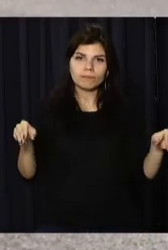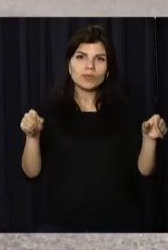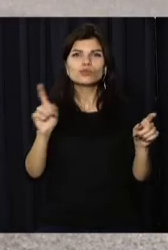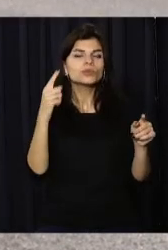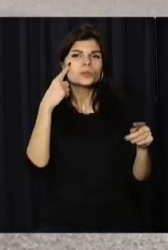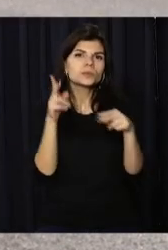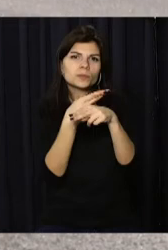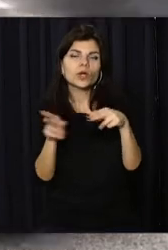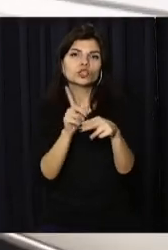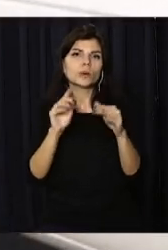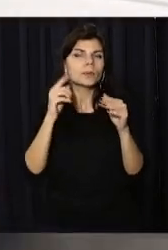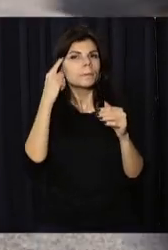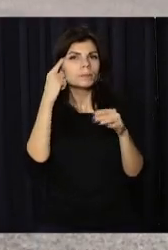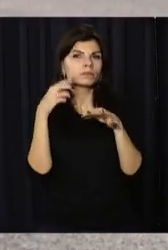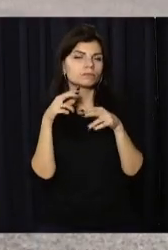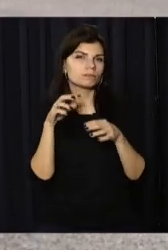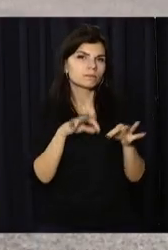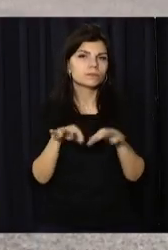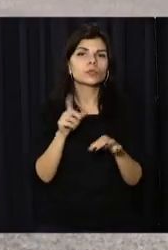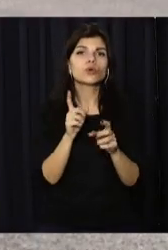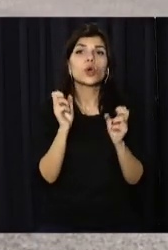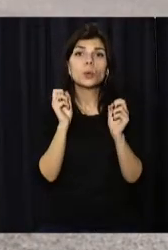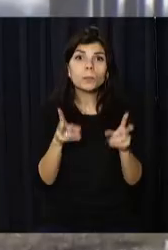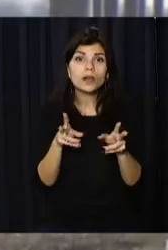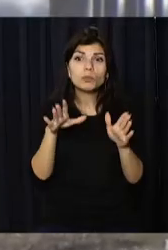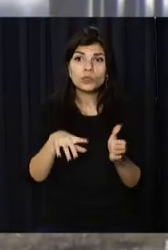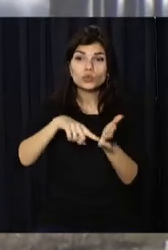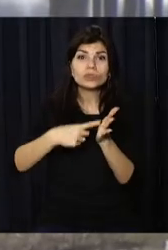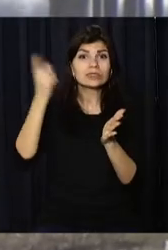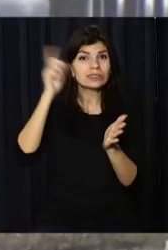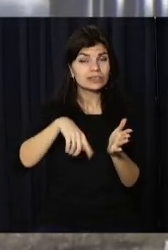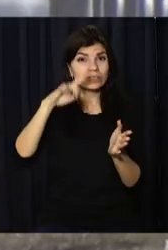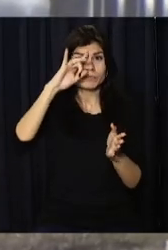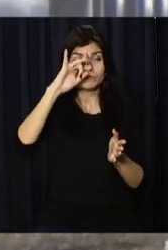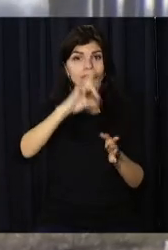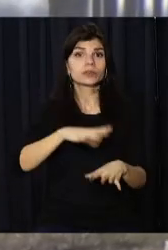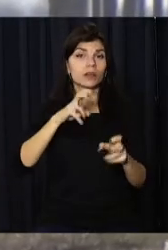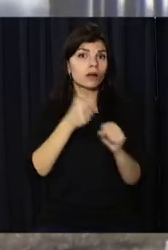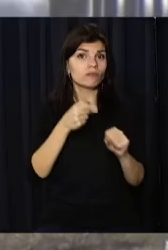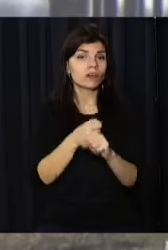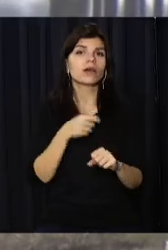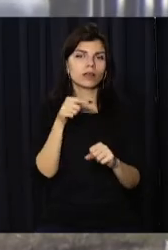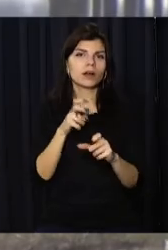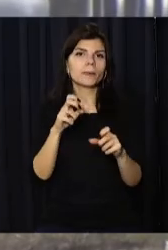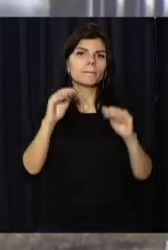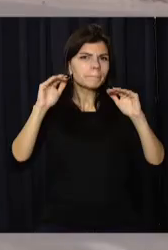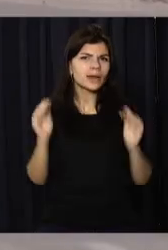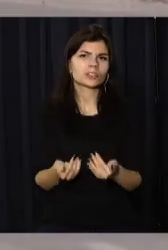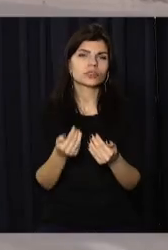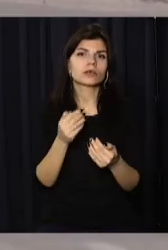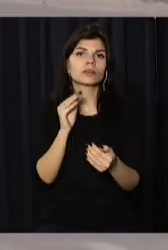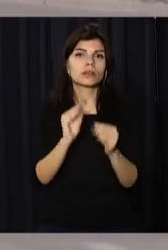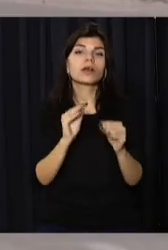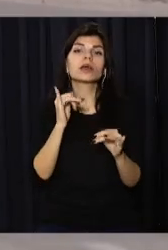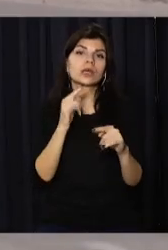-транспортну розв'язку планують встановити на всіх небезпечних відрізках автошляхів. Та найпростіший спосіб мінімізувати кількість аварій –